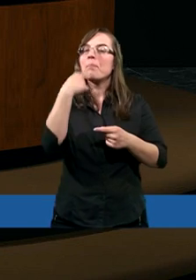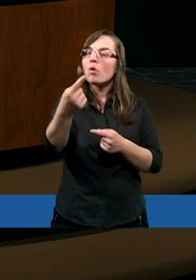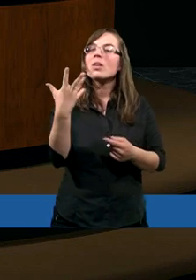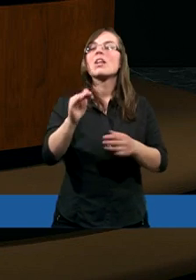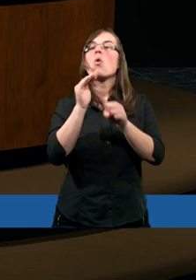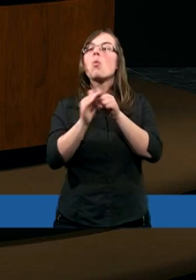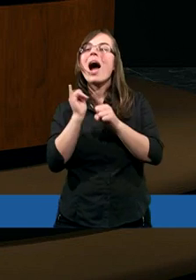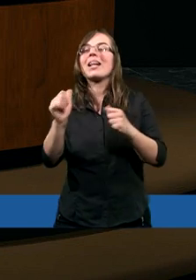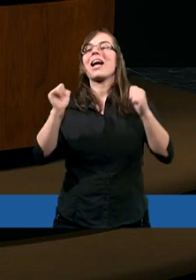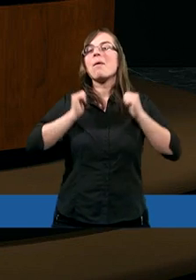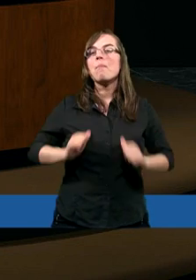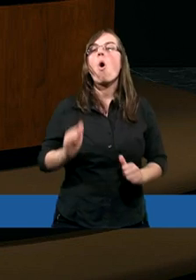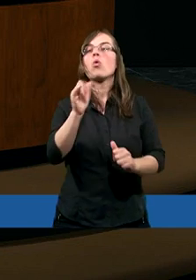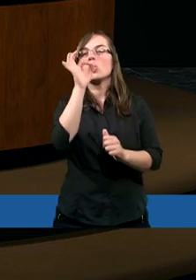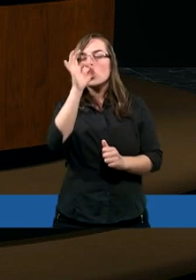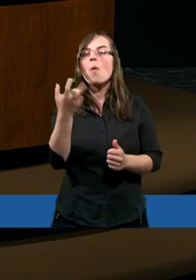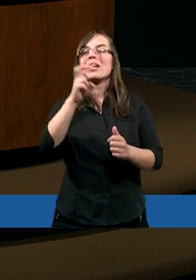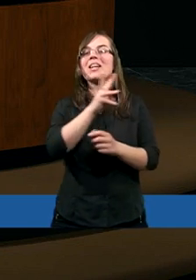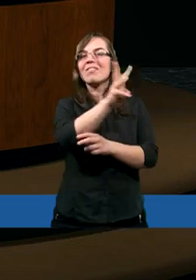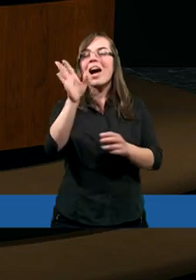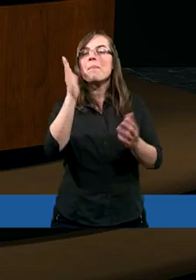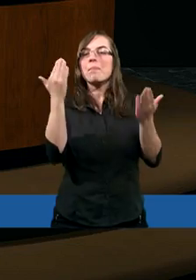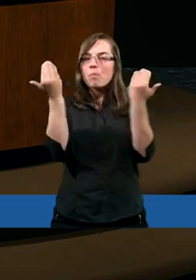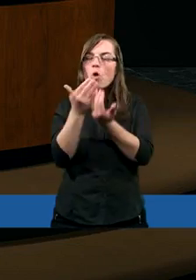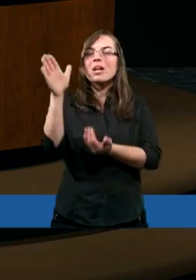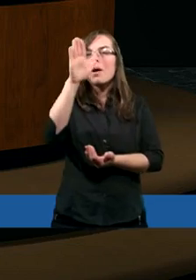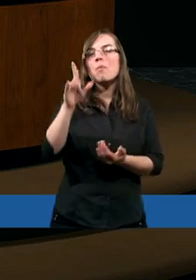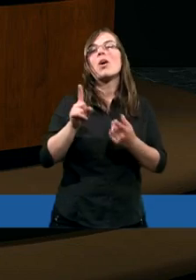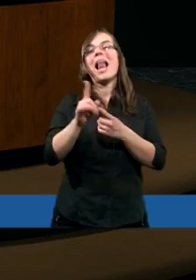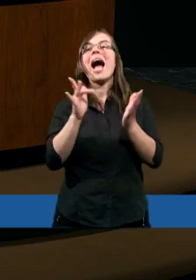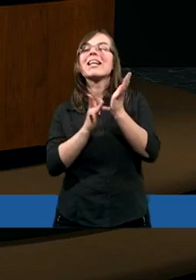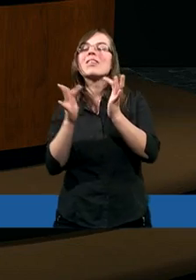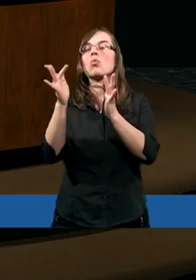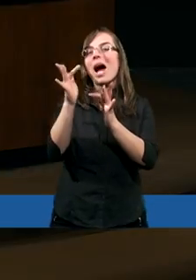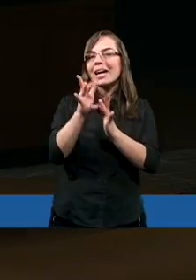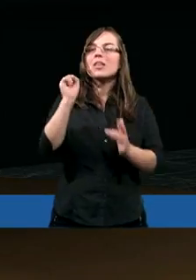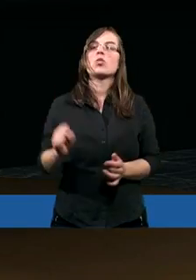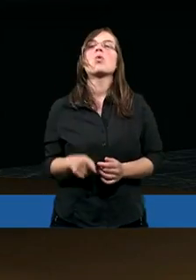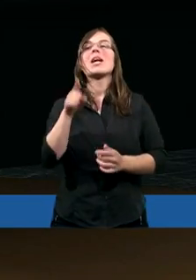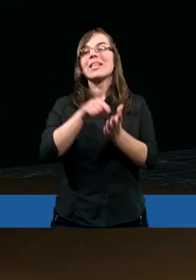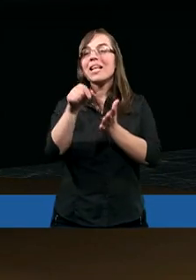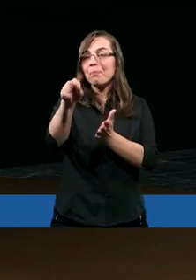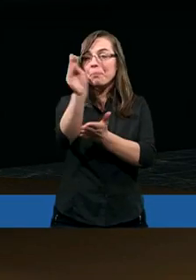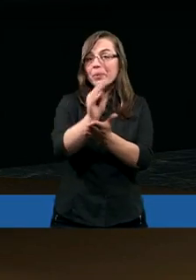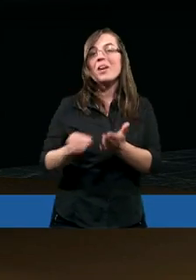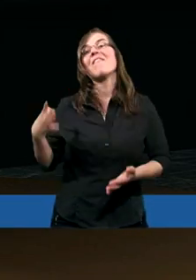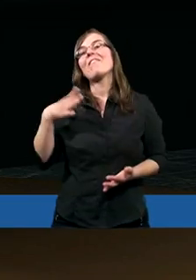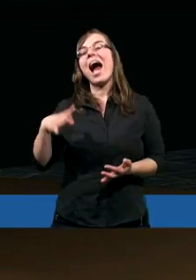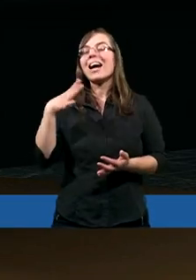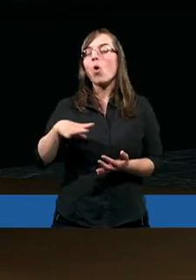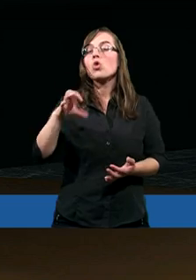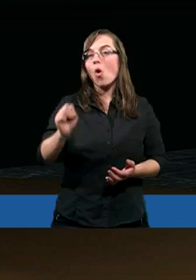napisane łaska i pokój, niech się wam rozmnożą przez poznanie Boga i Pana naszego Jezusa Chrystusa. Czyli jeżeli on tam pisze o tej wartościowej